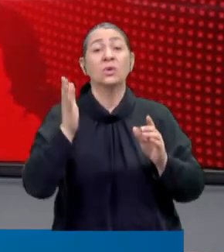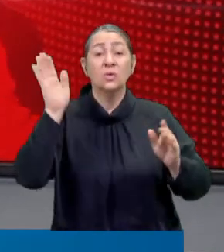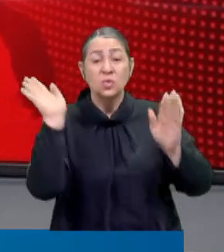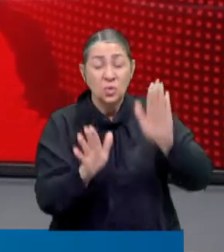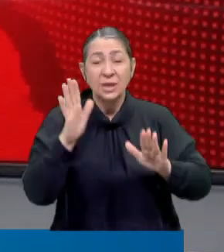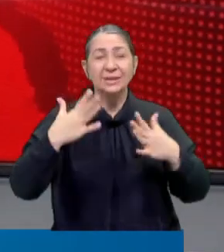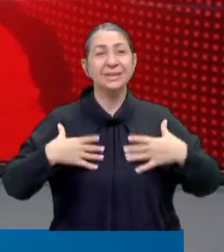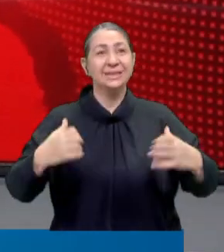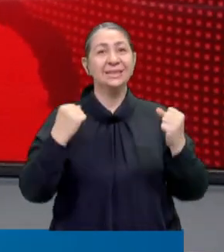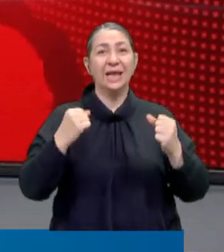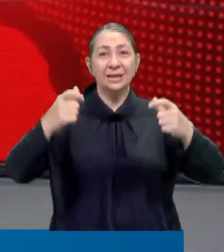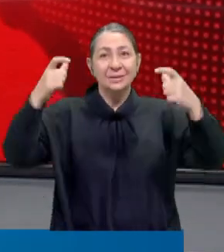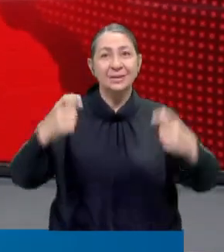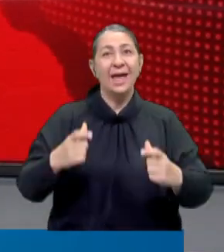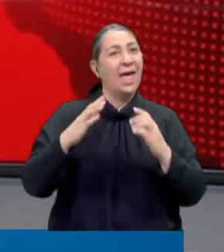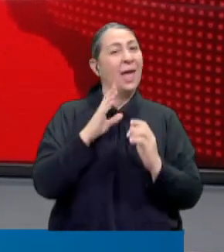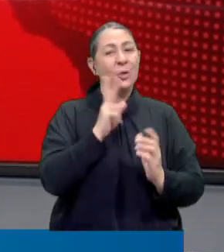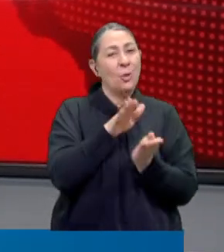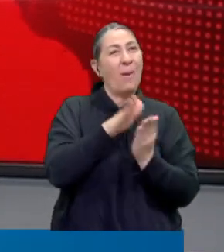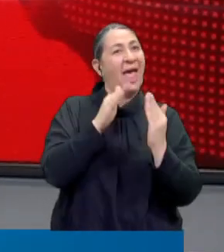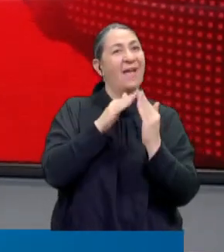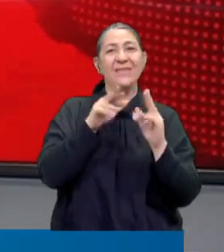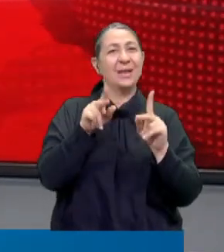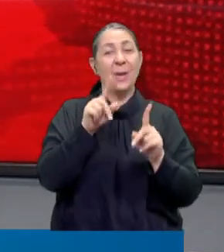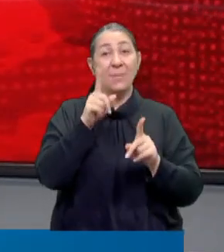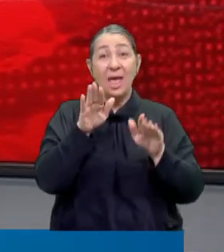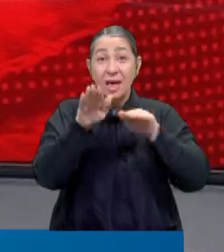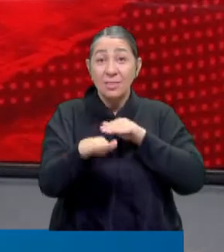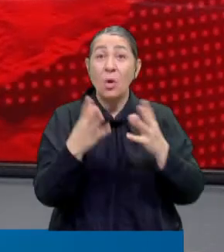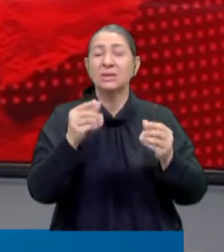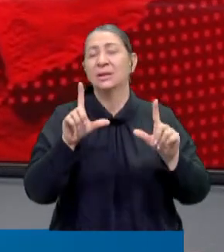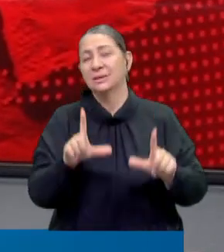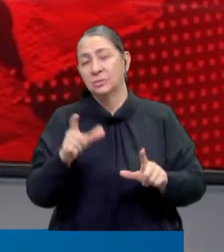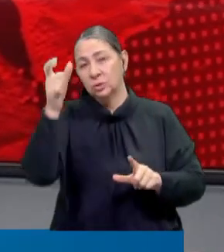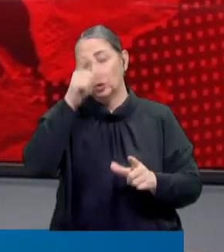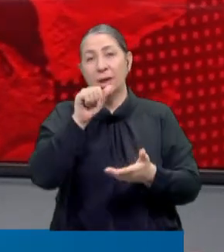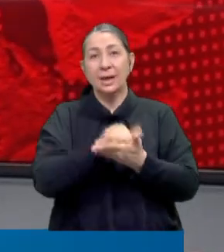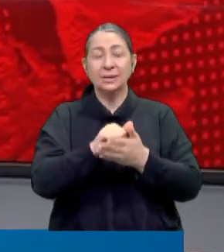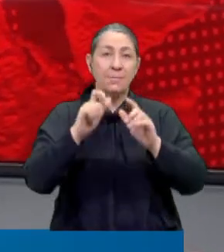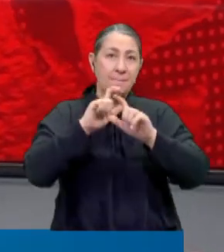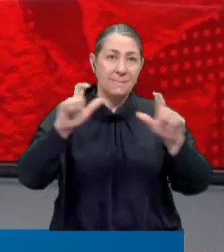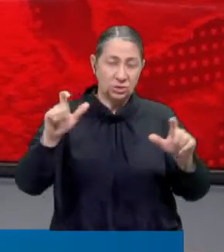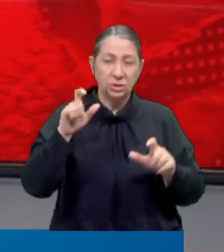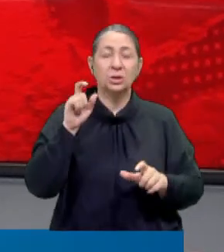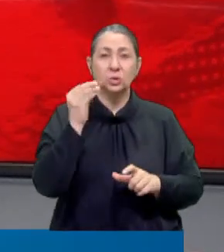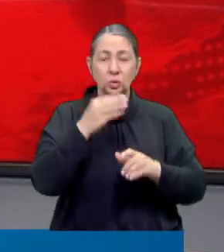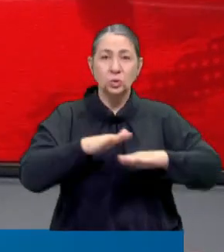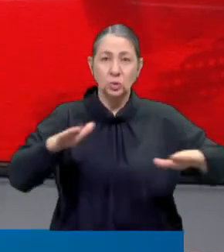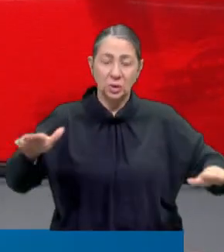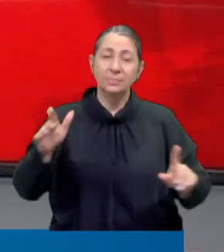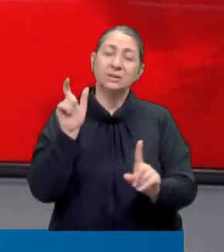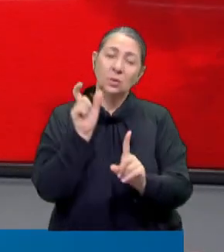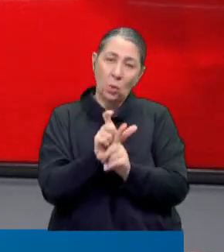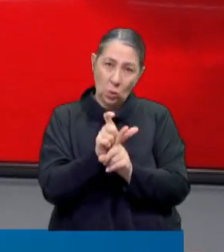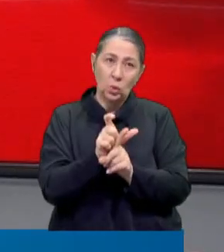sağlıklı barınaklarda olmaları gerekiyor. Burada bir adım atılması gerekiyor. Türkiye Gazetesi'nin manşeti de çocuklarımızı